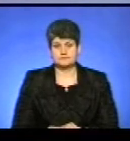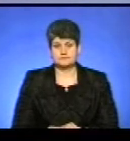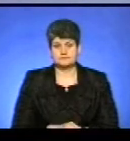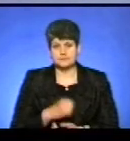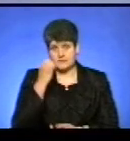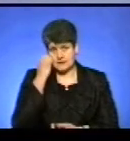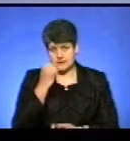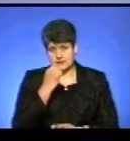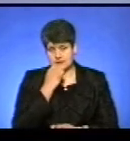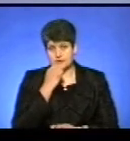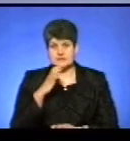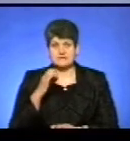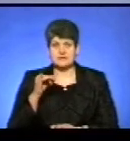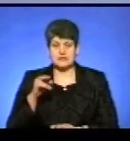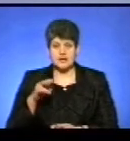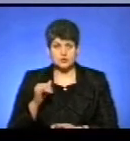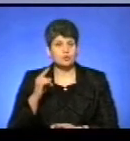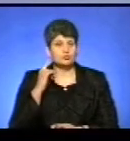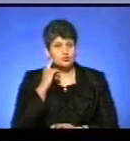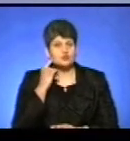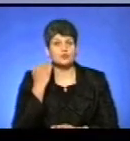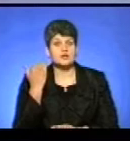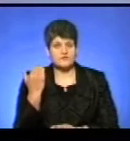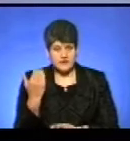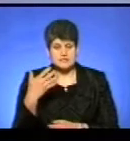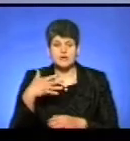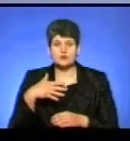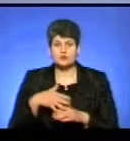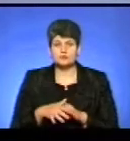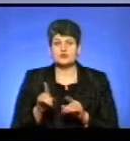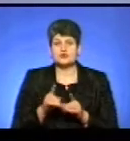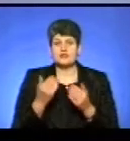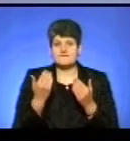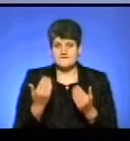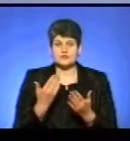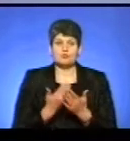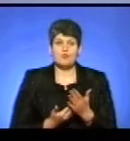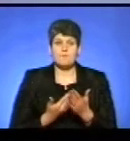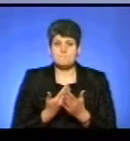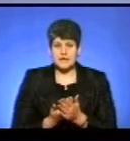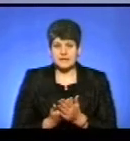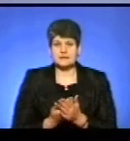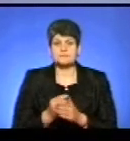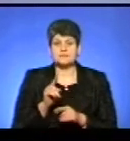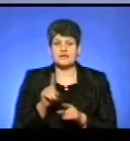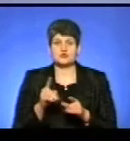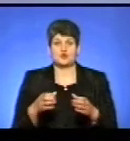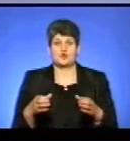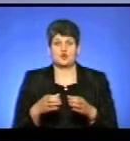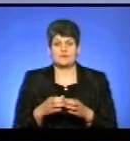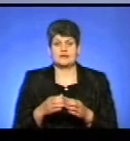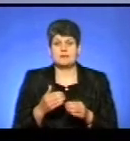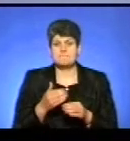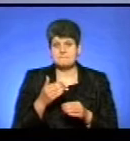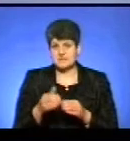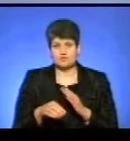Дякуємо, Світлано. Почули вас і розуміємо, що на вашому прикладі те, що громада йде пізно